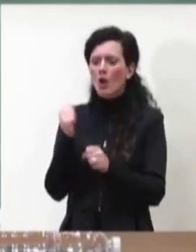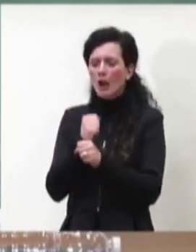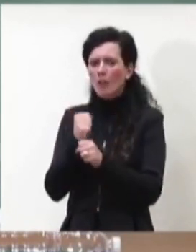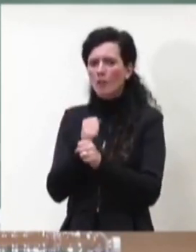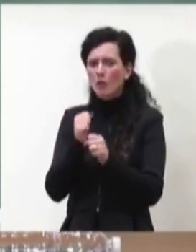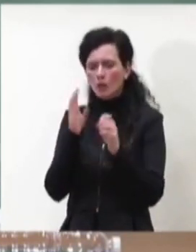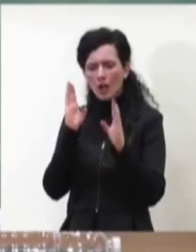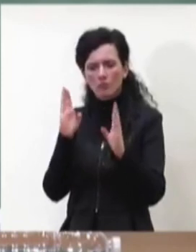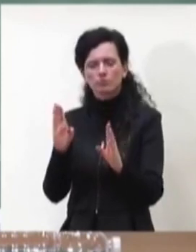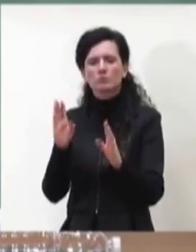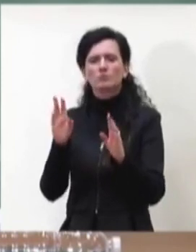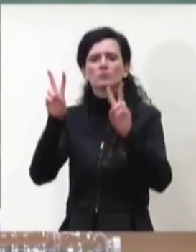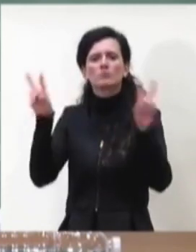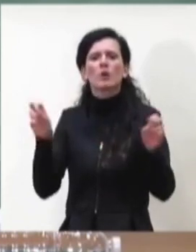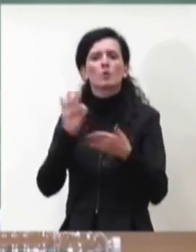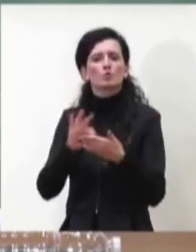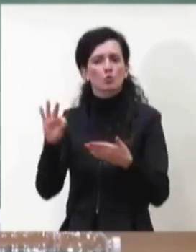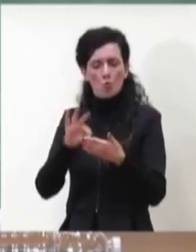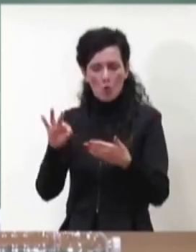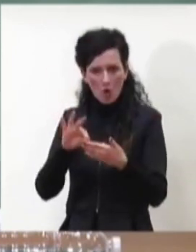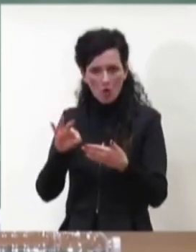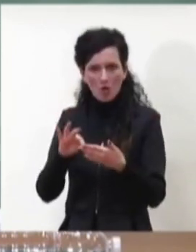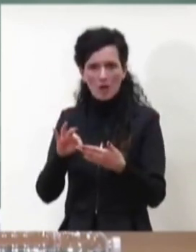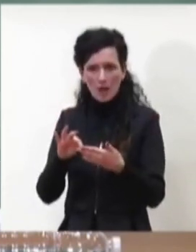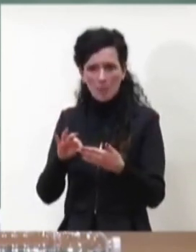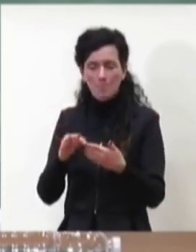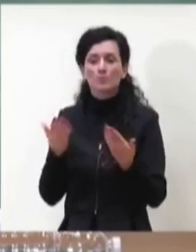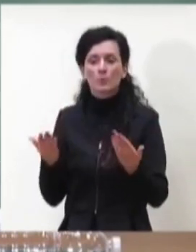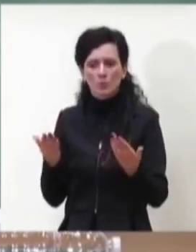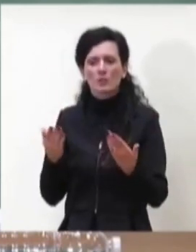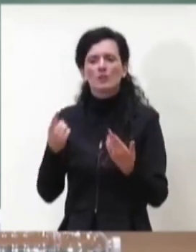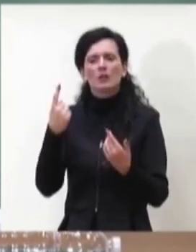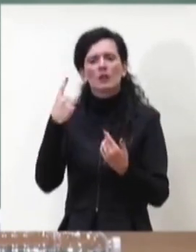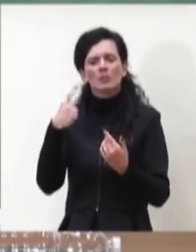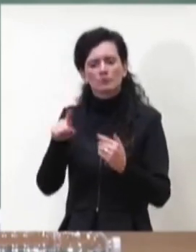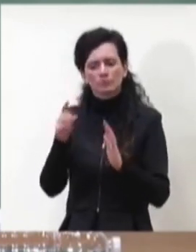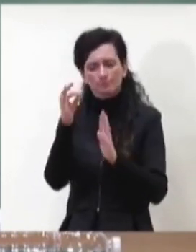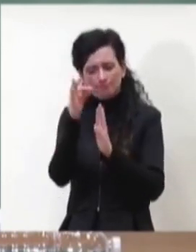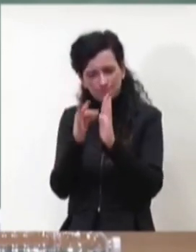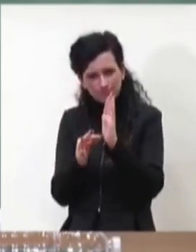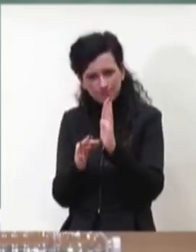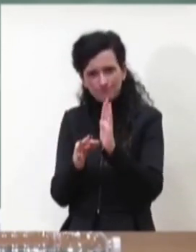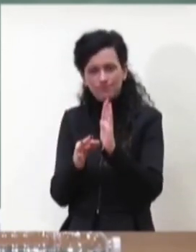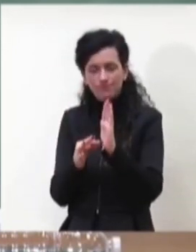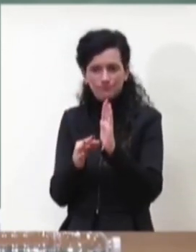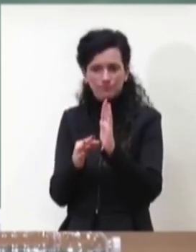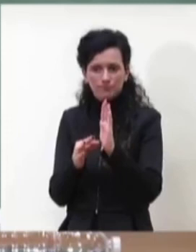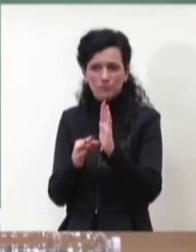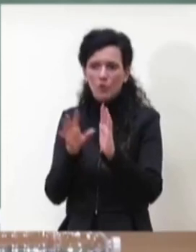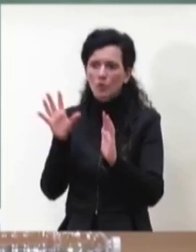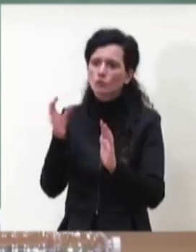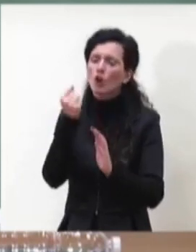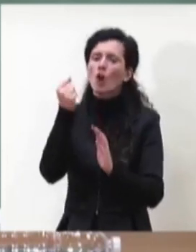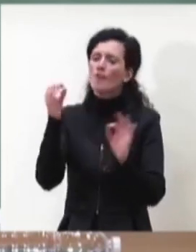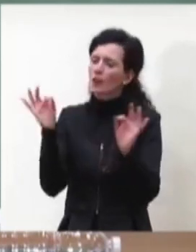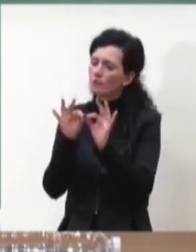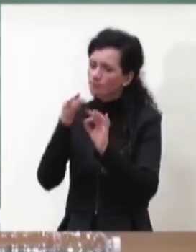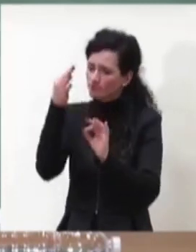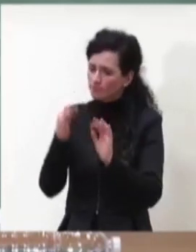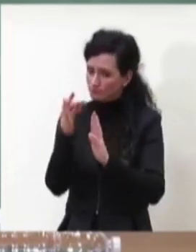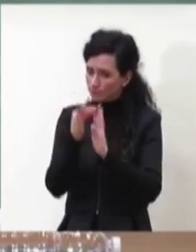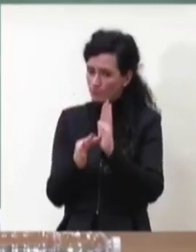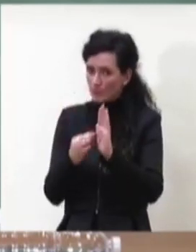ovvero sia e che quella che è stata individuata per le conoscenze che noi disponiamo e anche per i dati di cui disponiamo